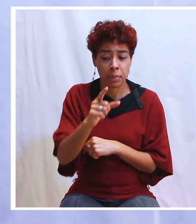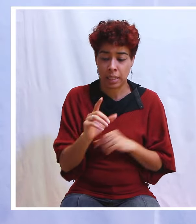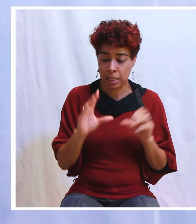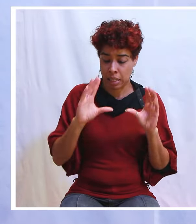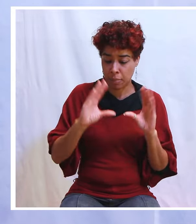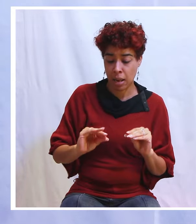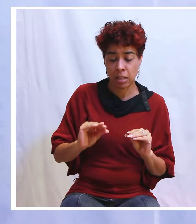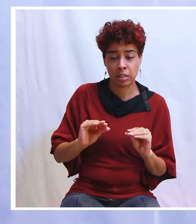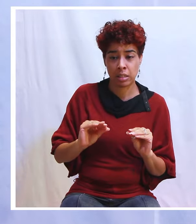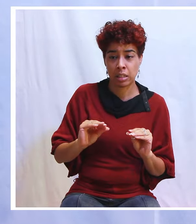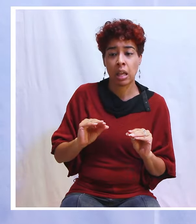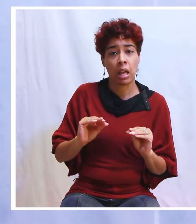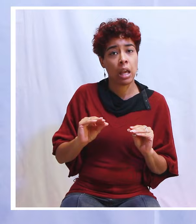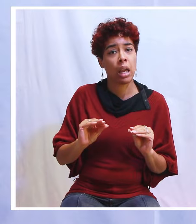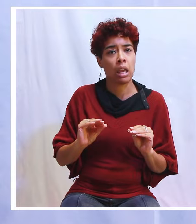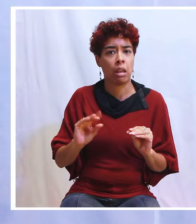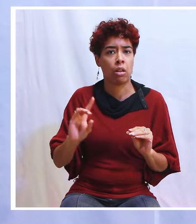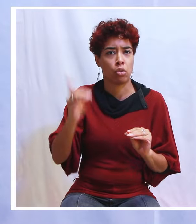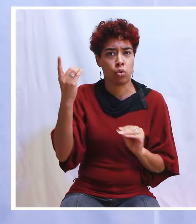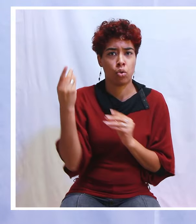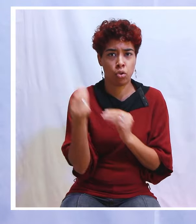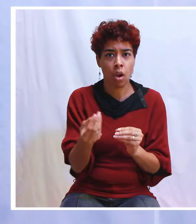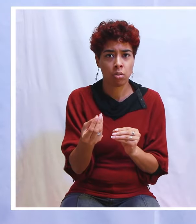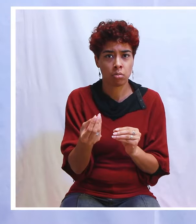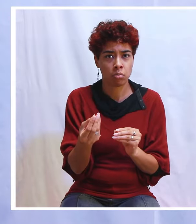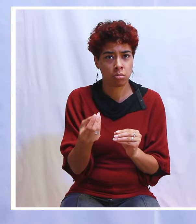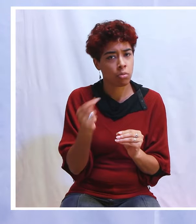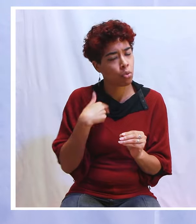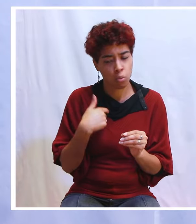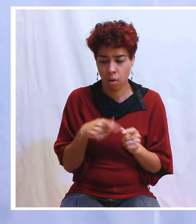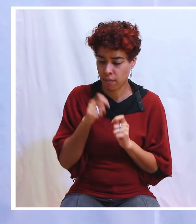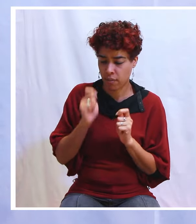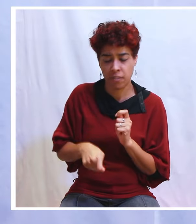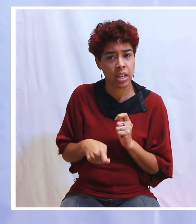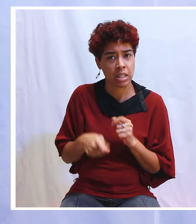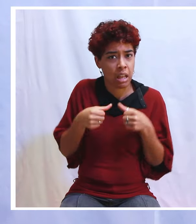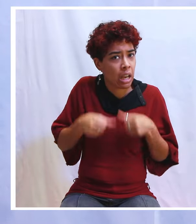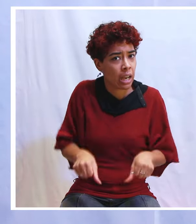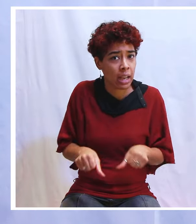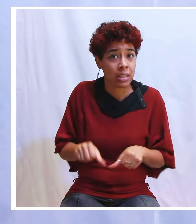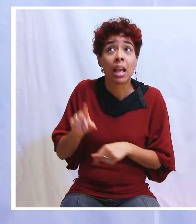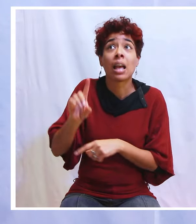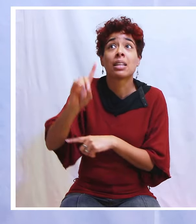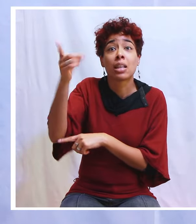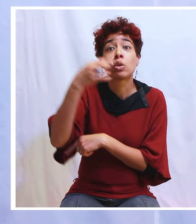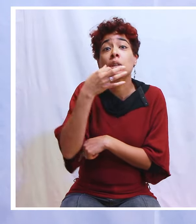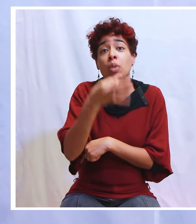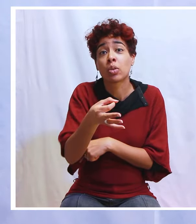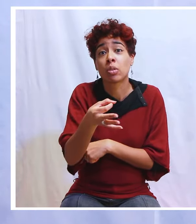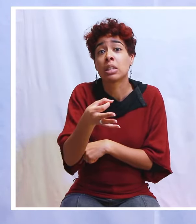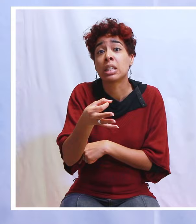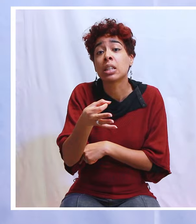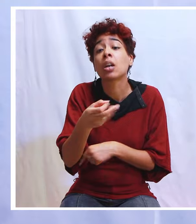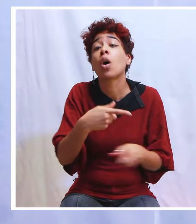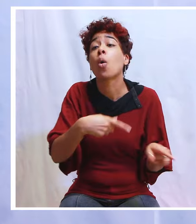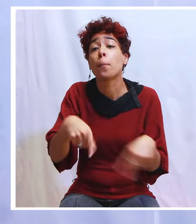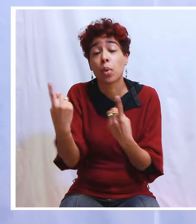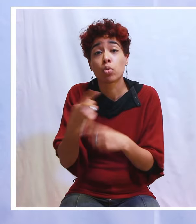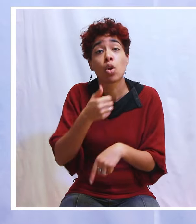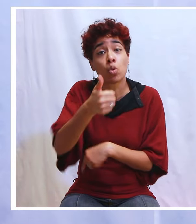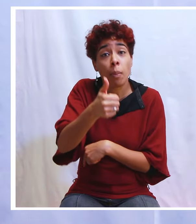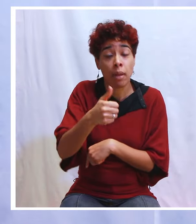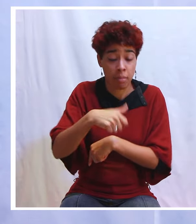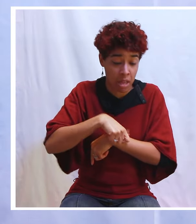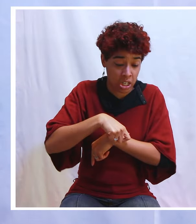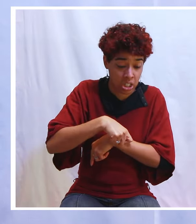place et la position que Dieu veut en ce moment pour ta vie, alors reste-y. C'est à Dieu de te dire de bouger. Ce n pas aux événements, ni